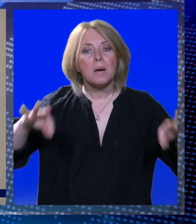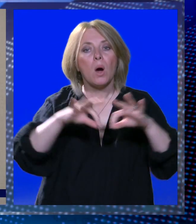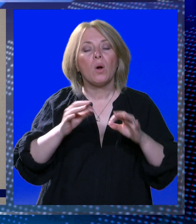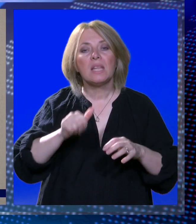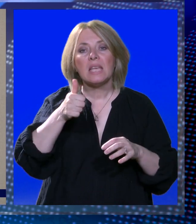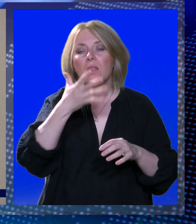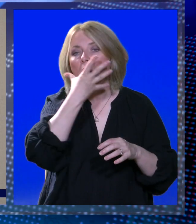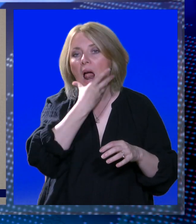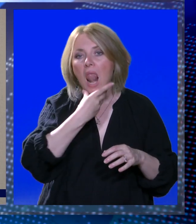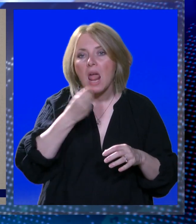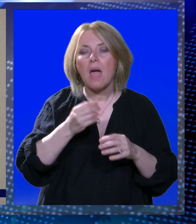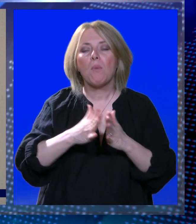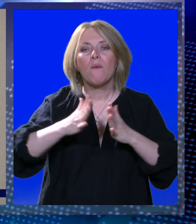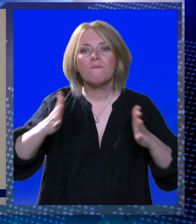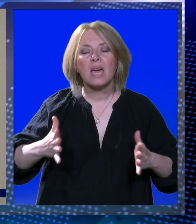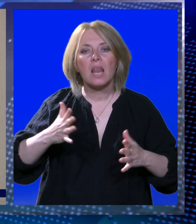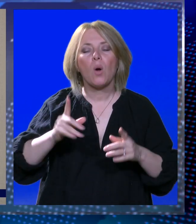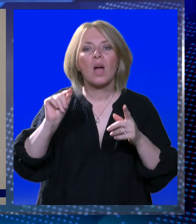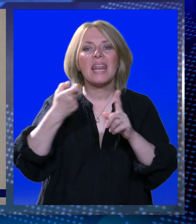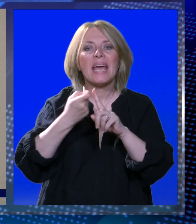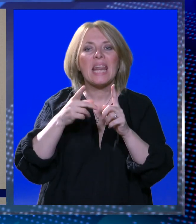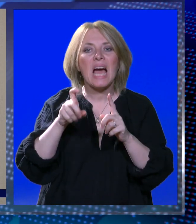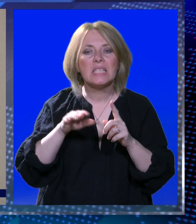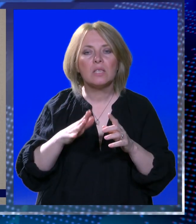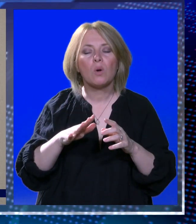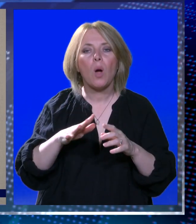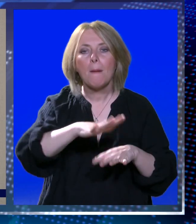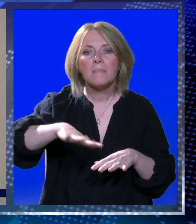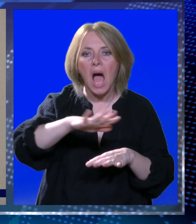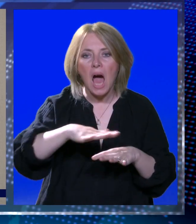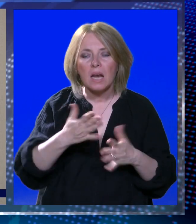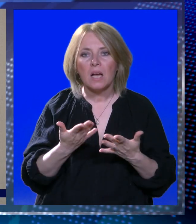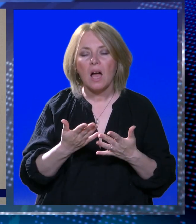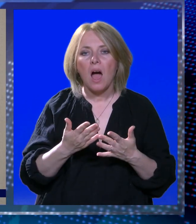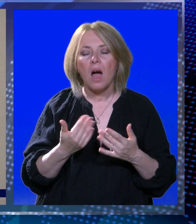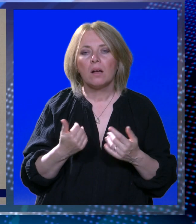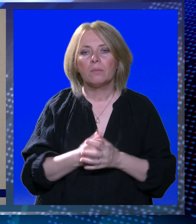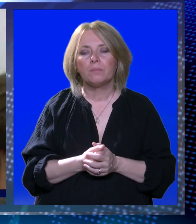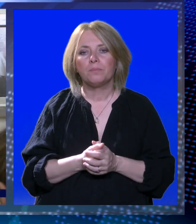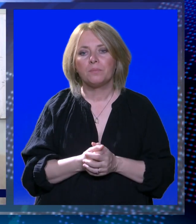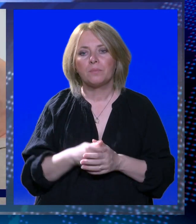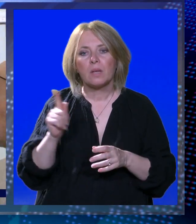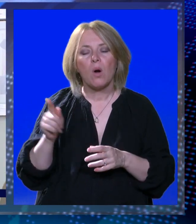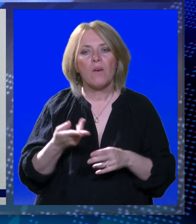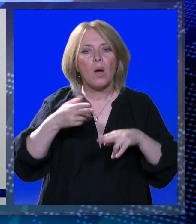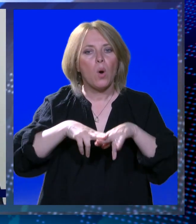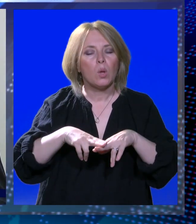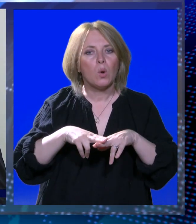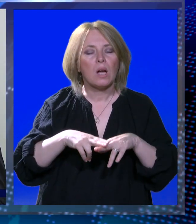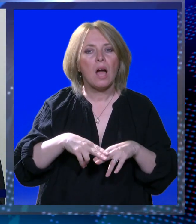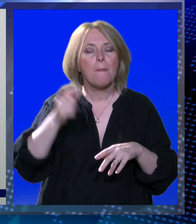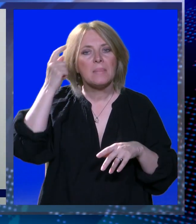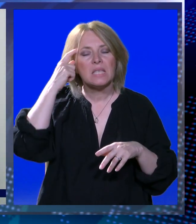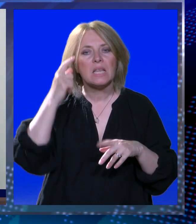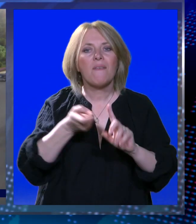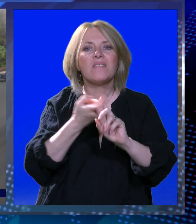velikog rekreacijskog parka negdje na području grada Dubrovnika, nedefinirane zone. Ova je odluka, pak